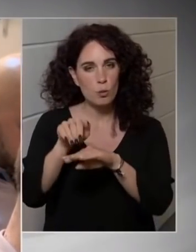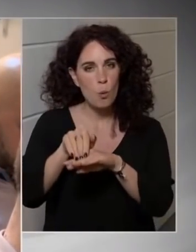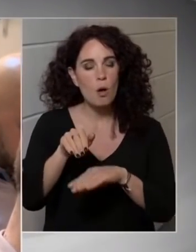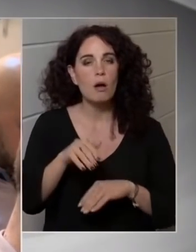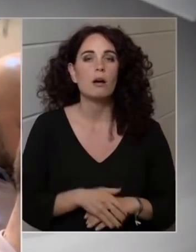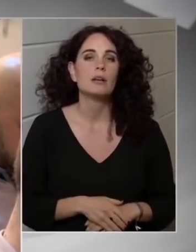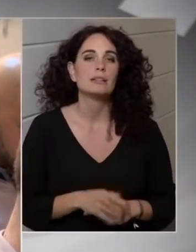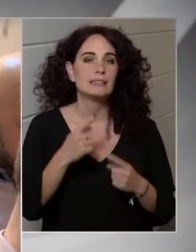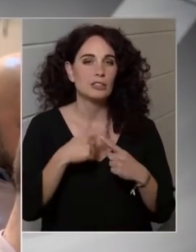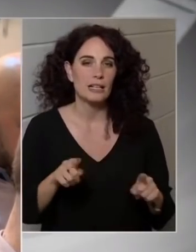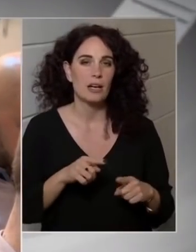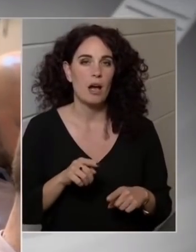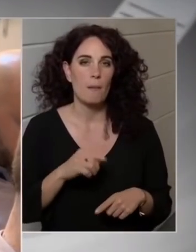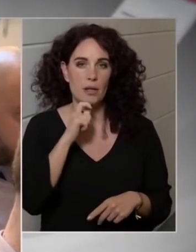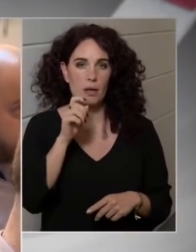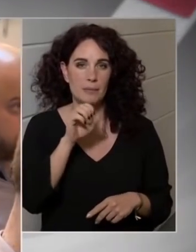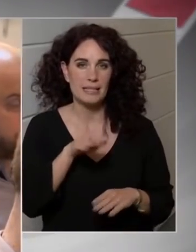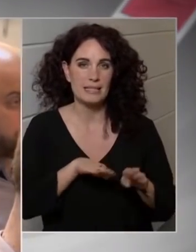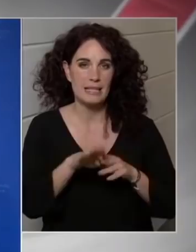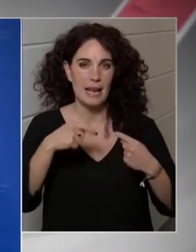magyar miniszterelnököt az EU csúcsról?